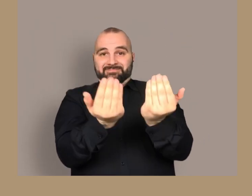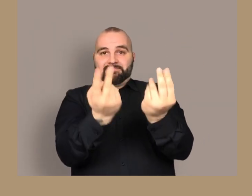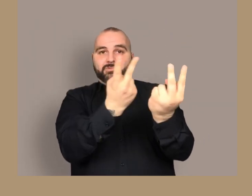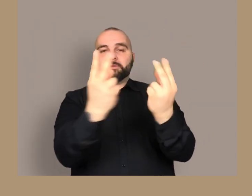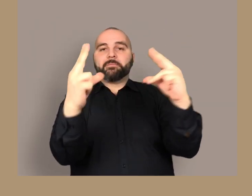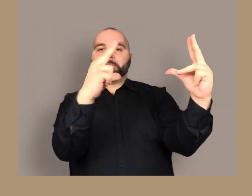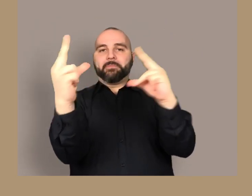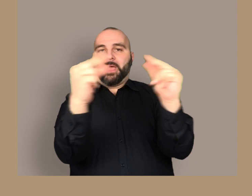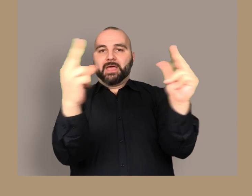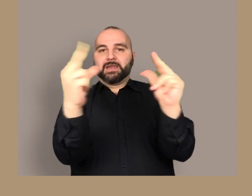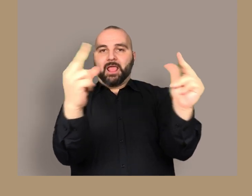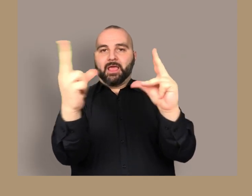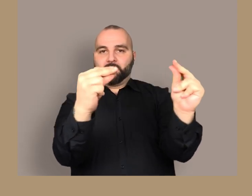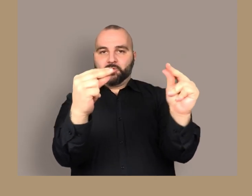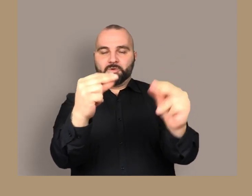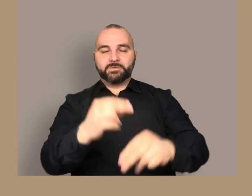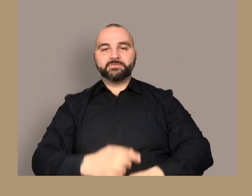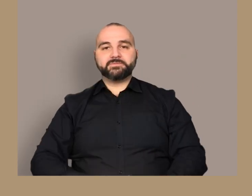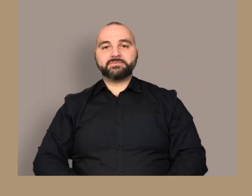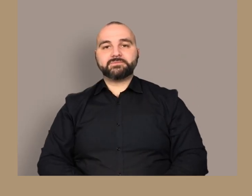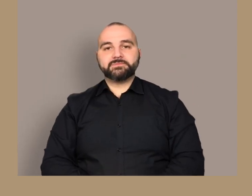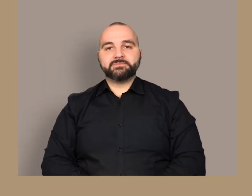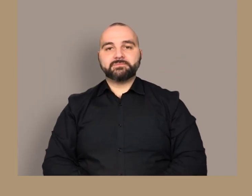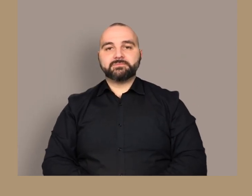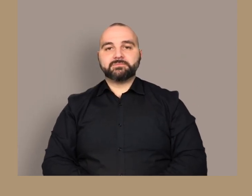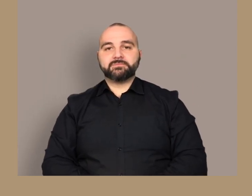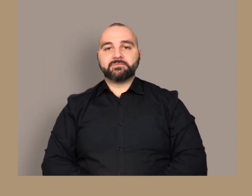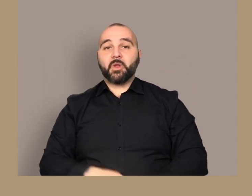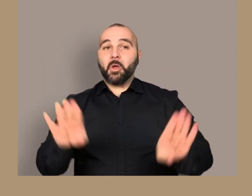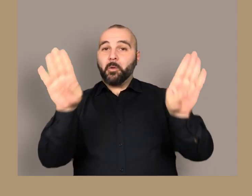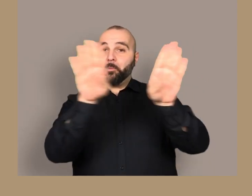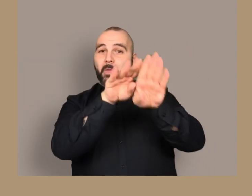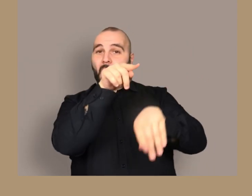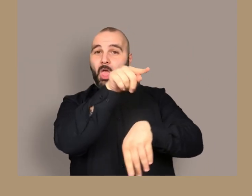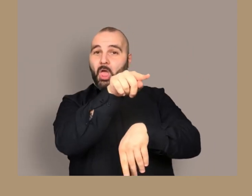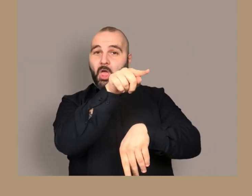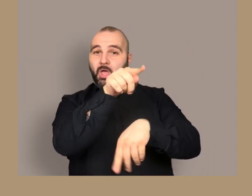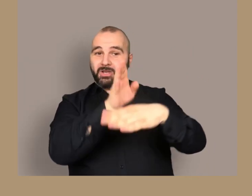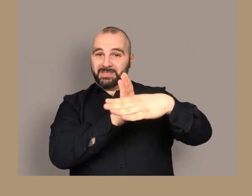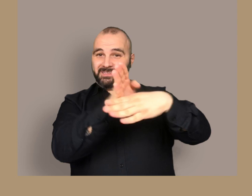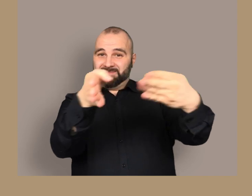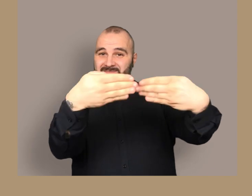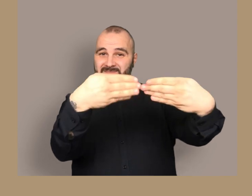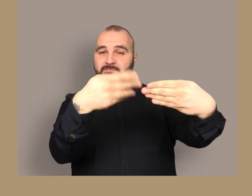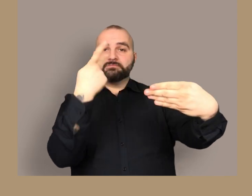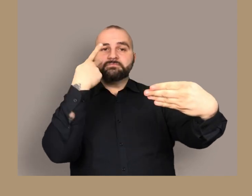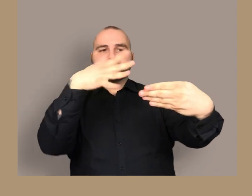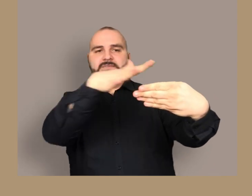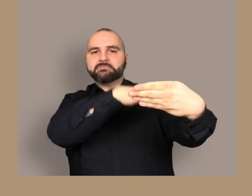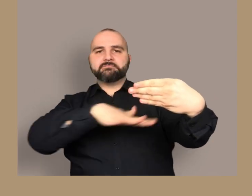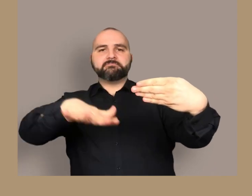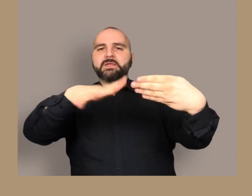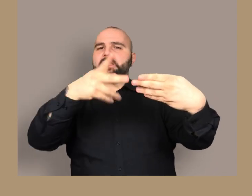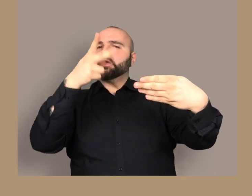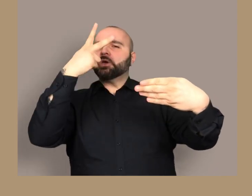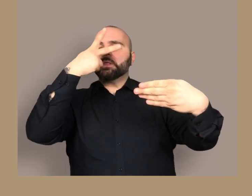cornici sono probabilmente gli stipiti di una porta davanti a cui sostano i due personaggi La porta